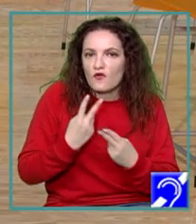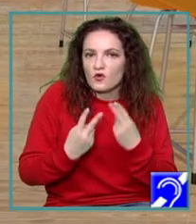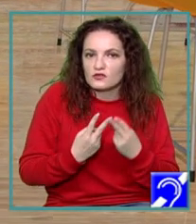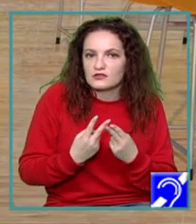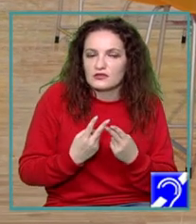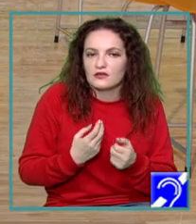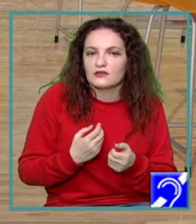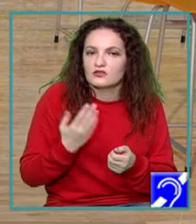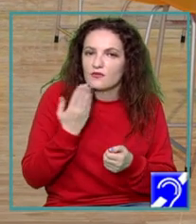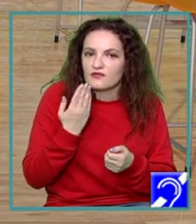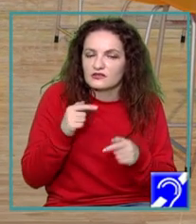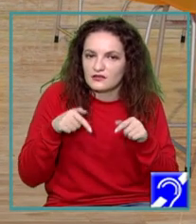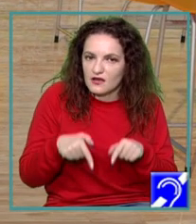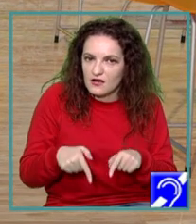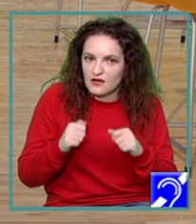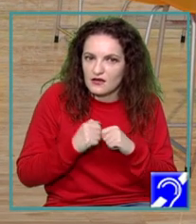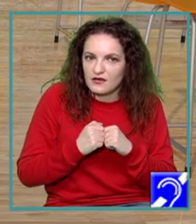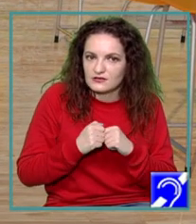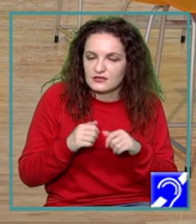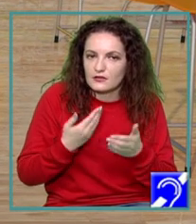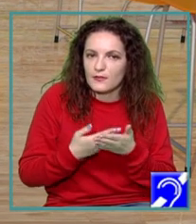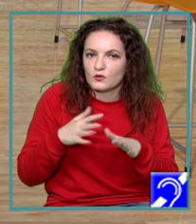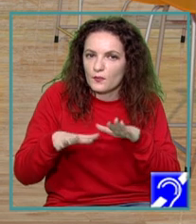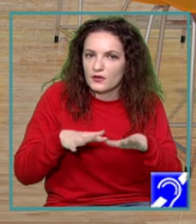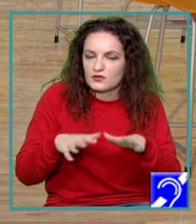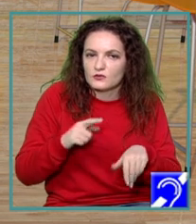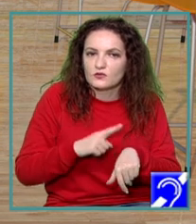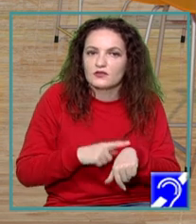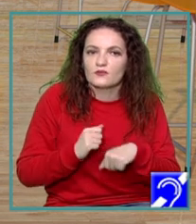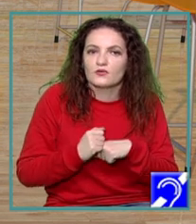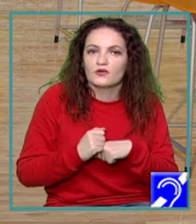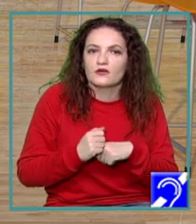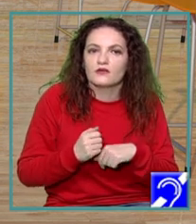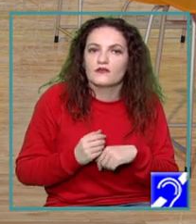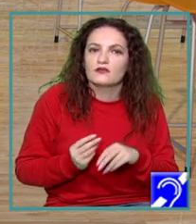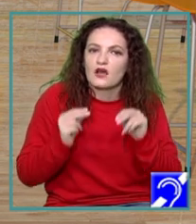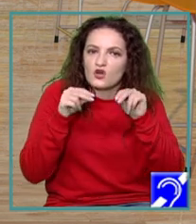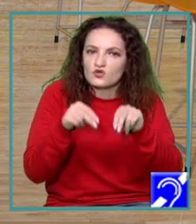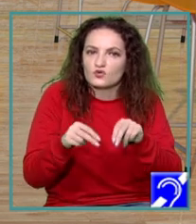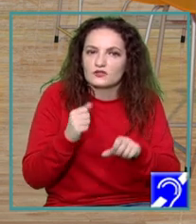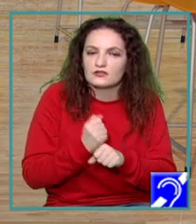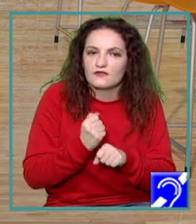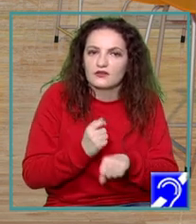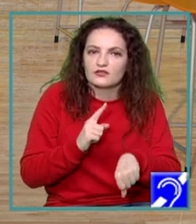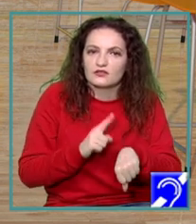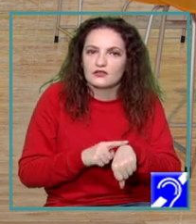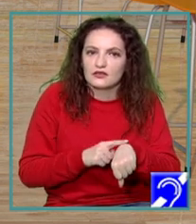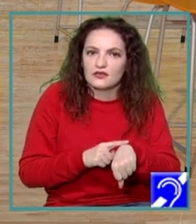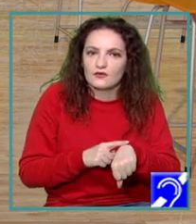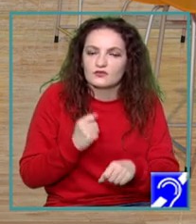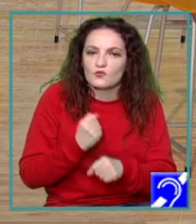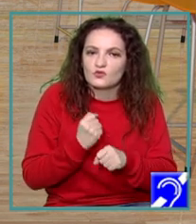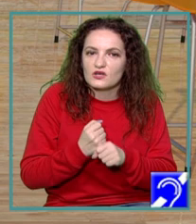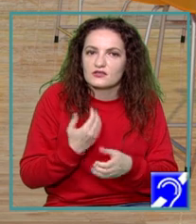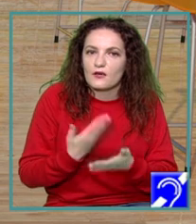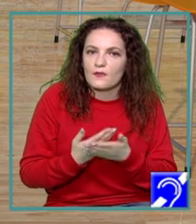trei metode de management al timpului pe care le-am învățat împreună, veți ajunge să faceți timpul să lucreze pentru